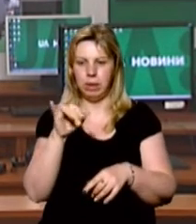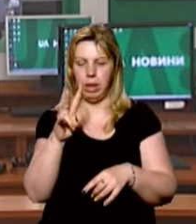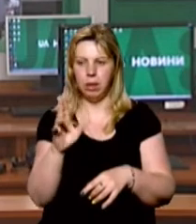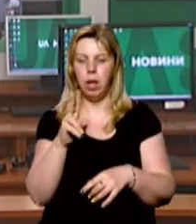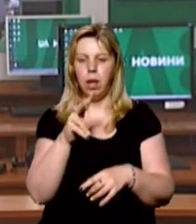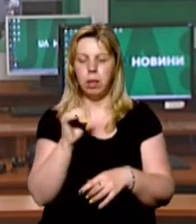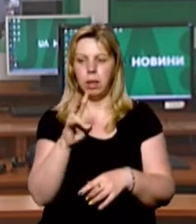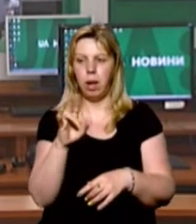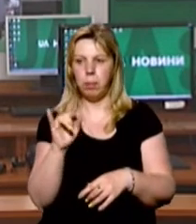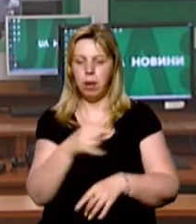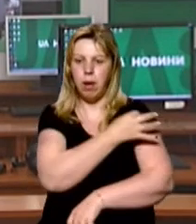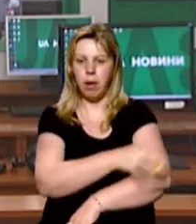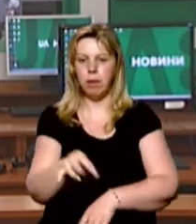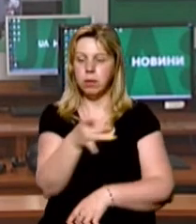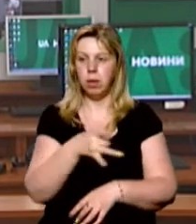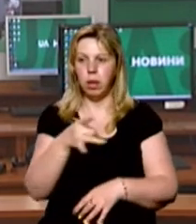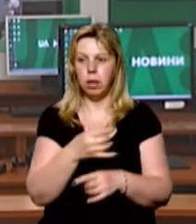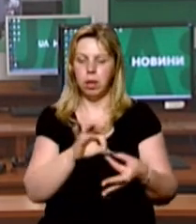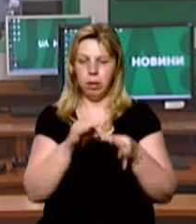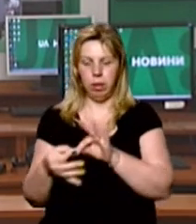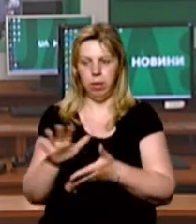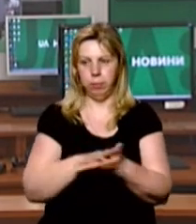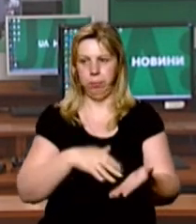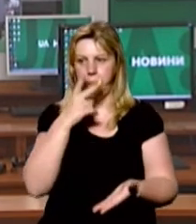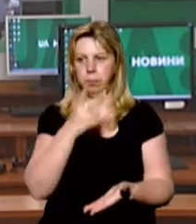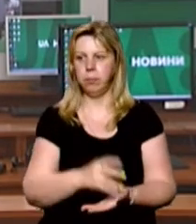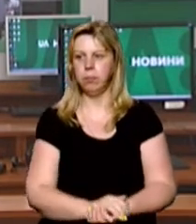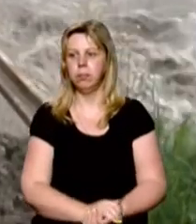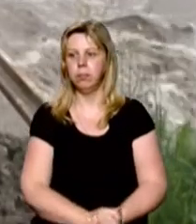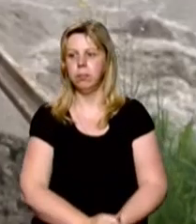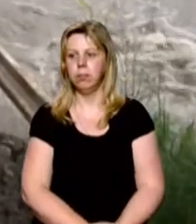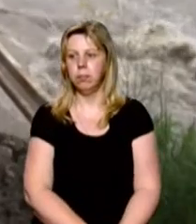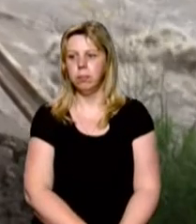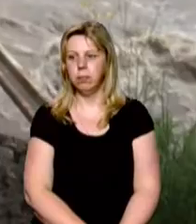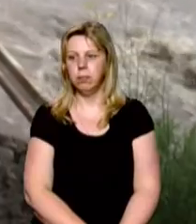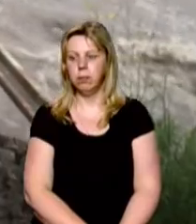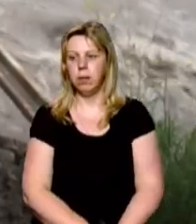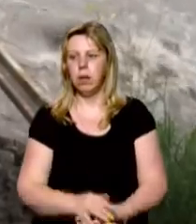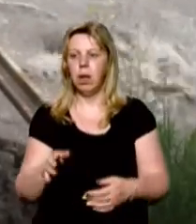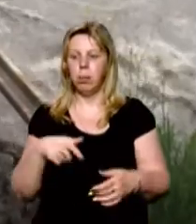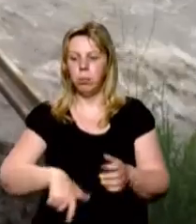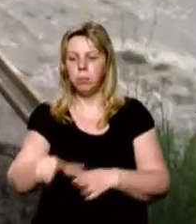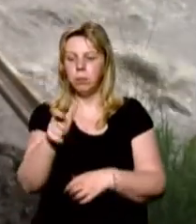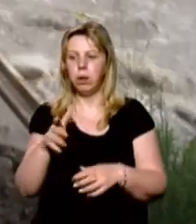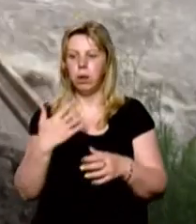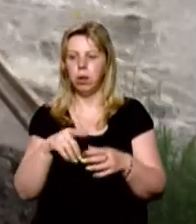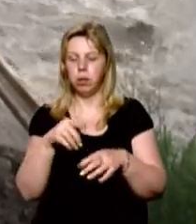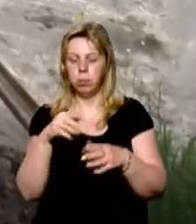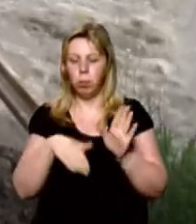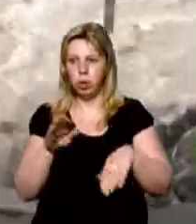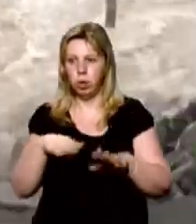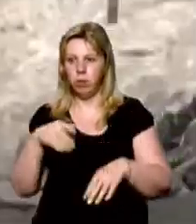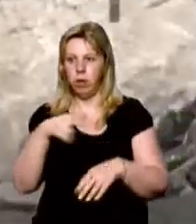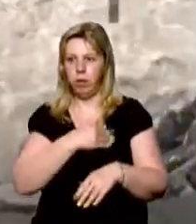Сукраї Наталії Батир, Рахівський район. Деталі дивіться в сюжеті. Траса Мукачево-Львів-Рогатин у